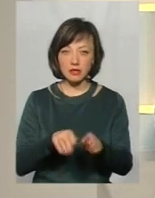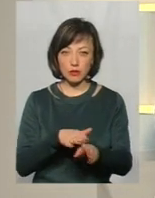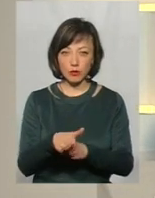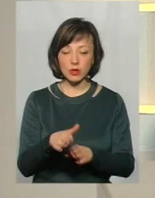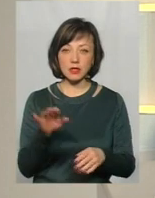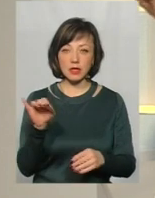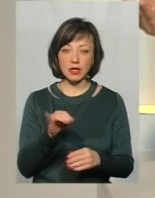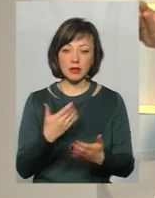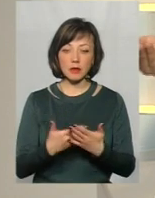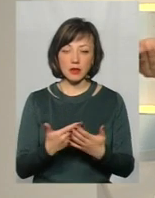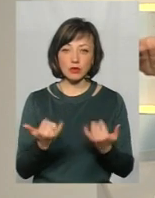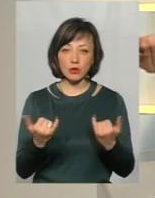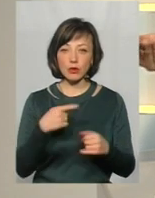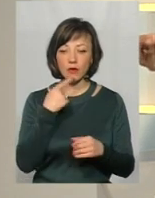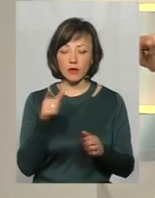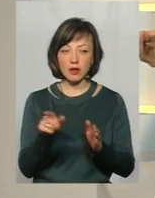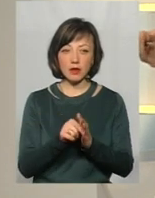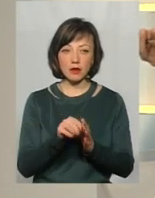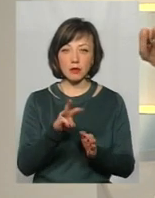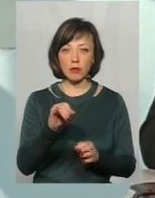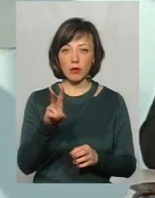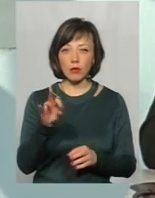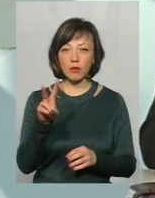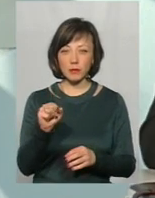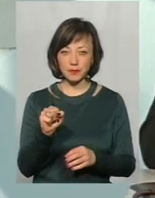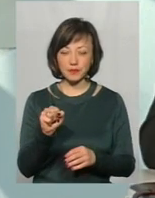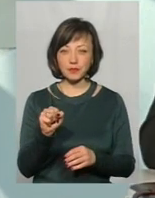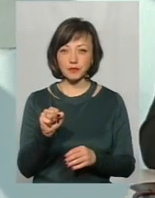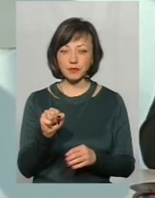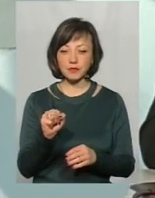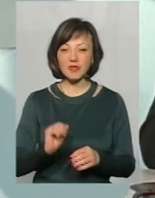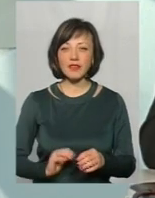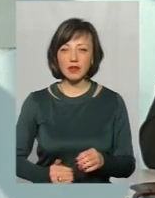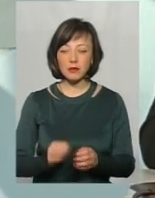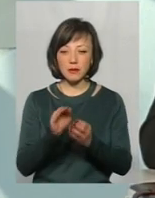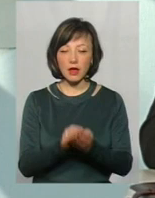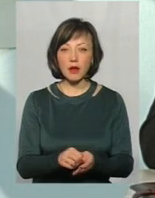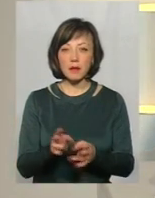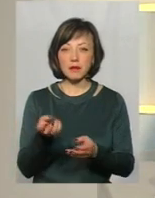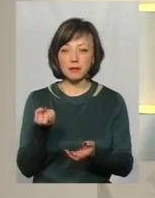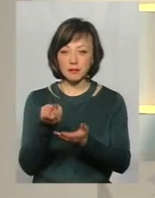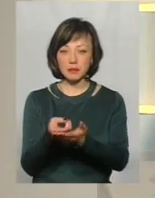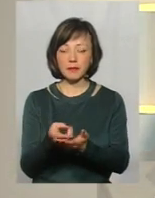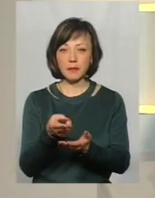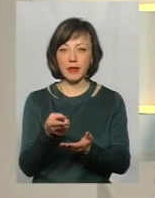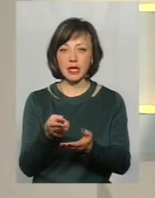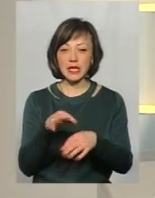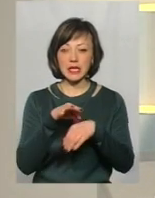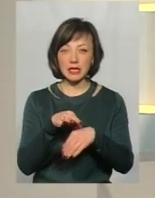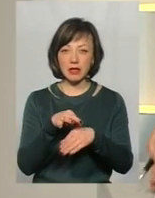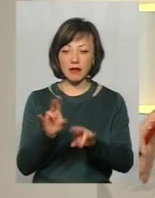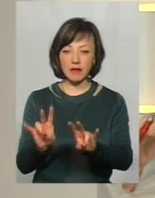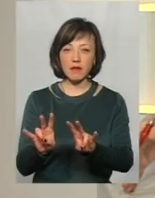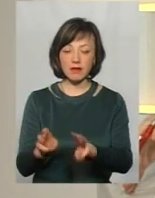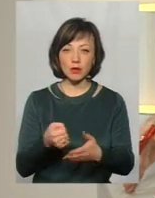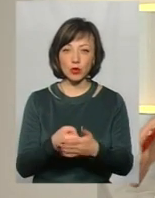І, до прикладу, ми сьогодні говорили з паном Миколою, коментар, якого ми чули, перебування, до прикладу, тіла, так просто перебування